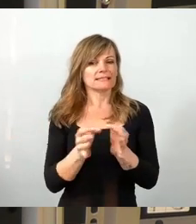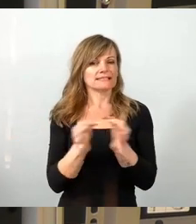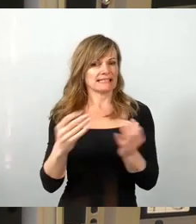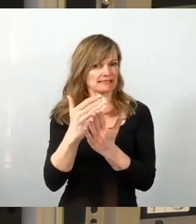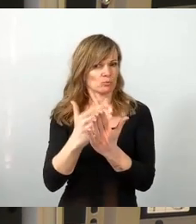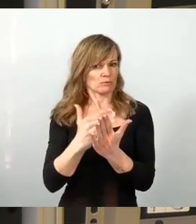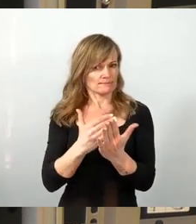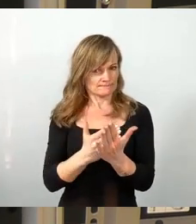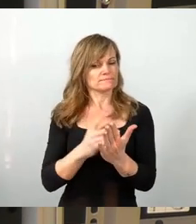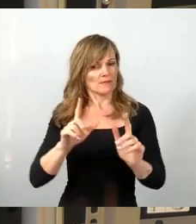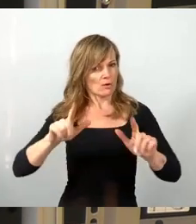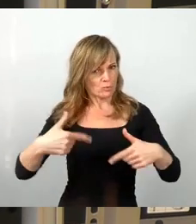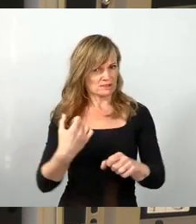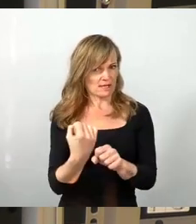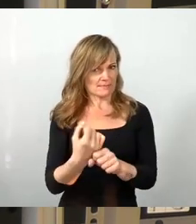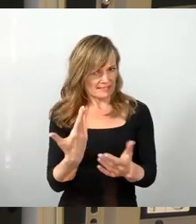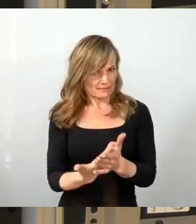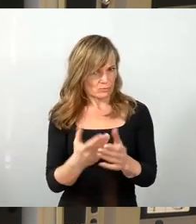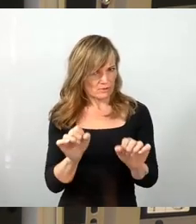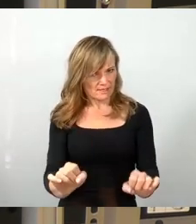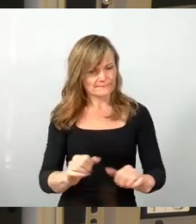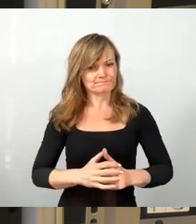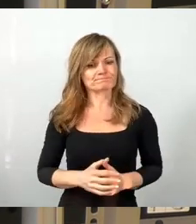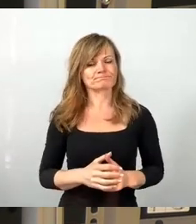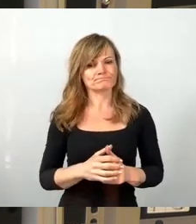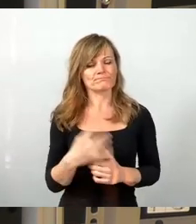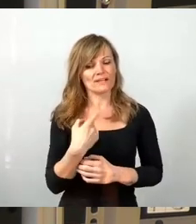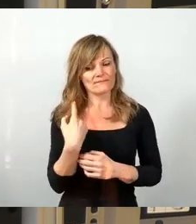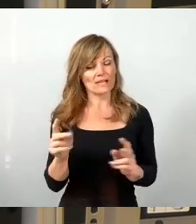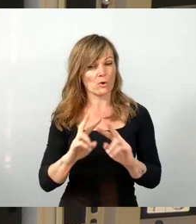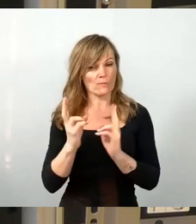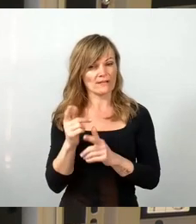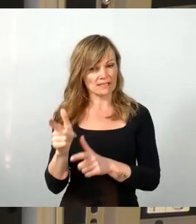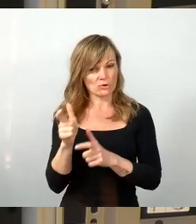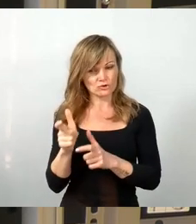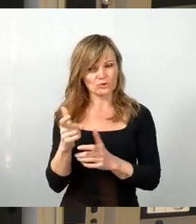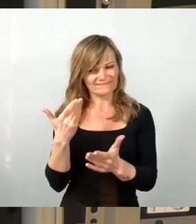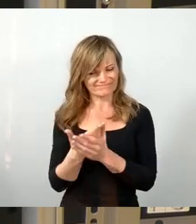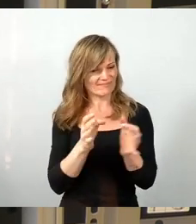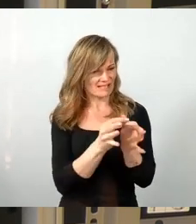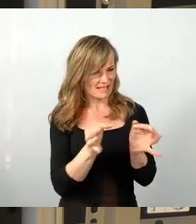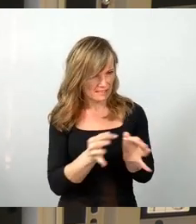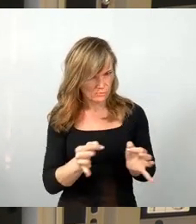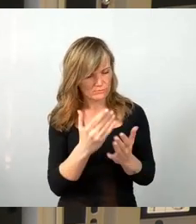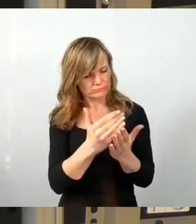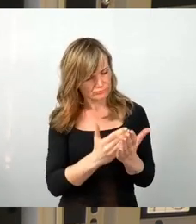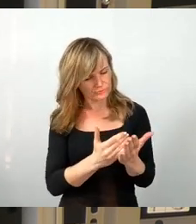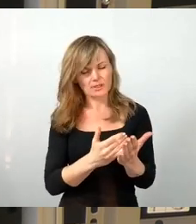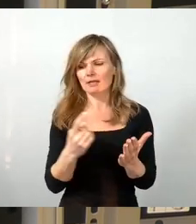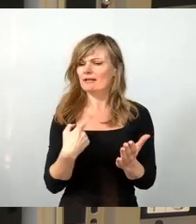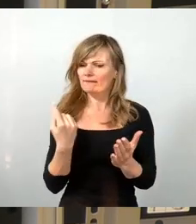Über die haben wir im Umweltausschuss gemeinschaftlich umfassend